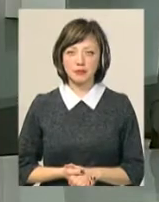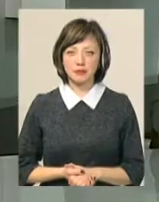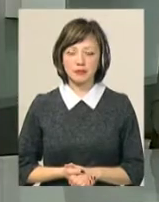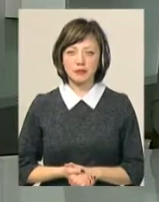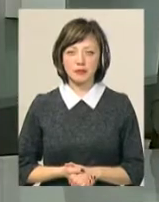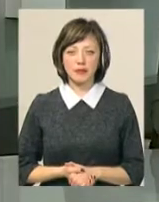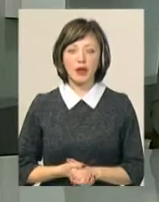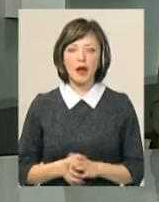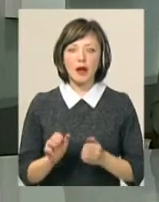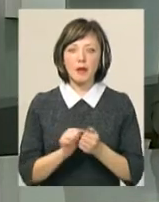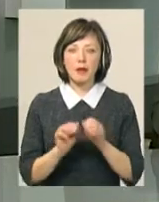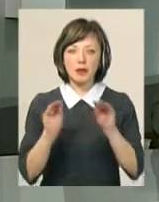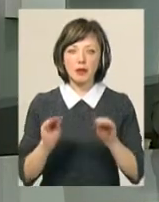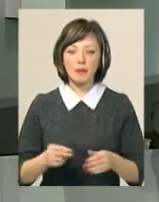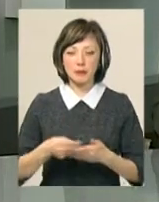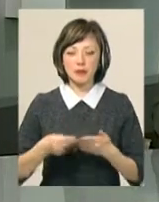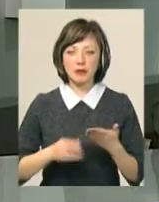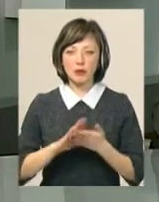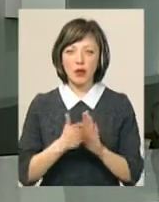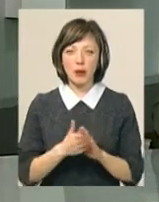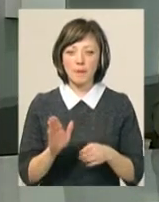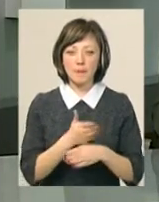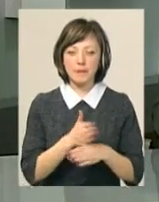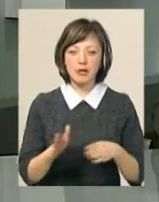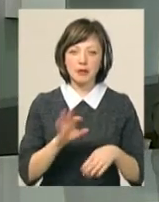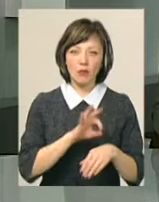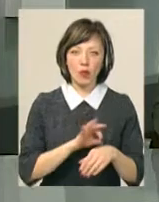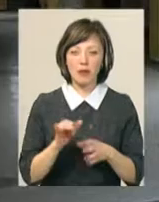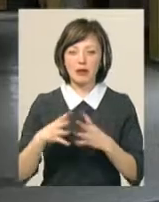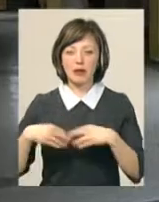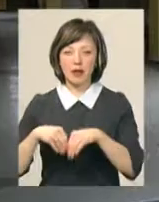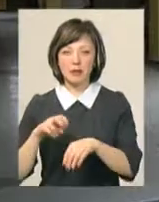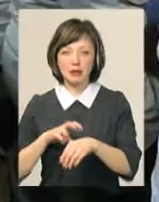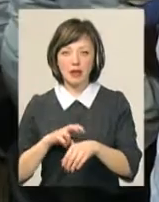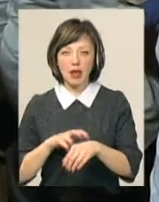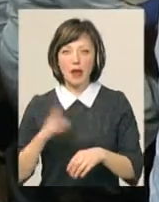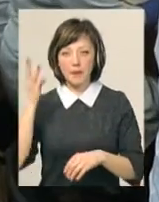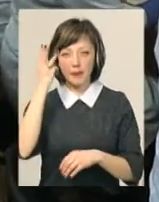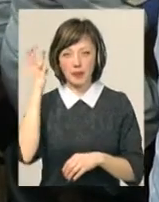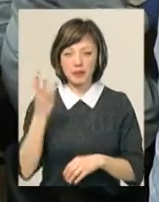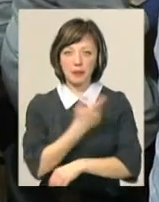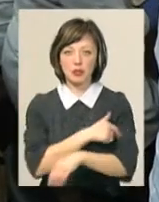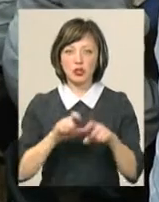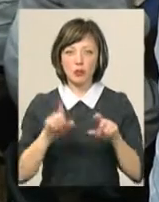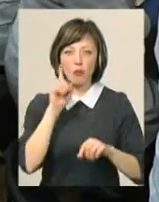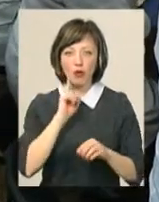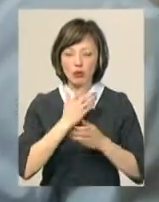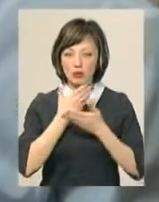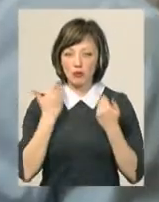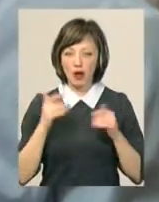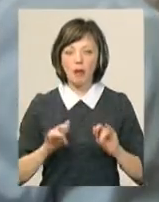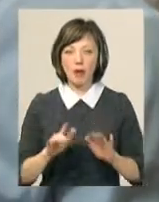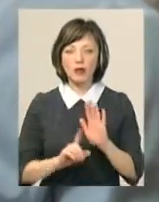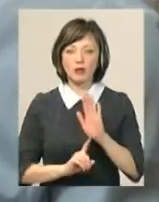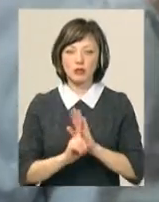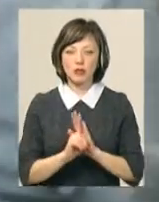Папроби декларацій для підписання контрактів між пацієнтами та сімейними лікарями у медичних закладах Хмельниччини поки що немає. Хоча кампанія